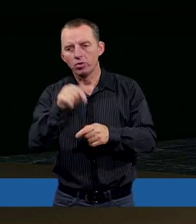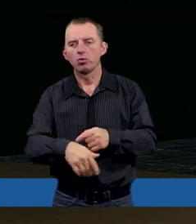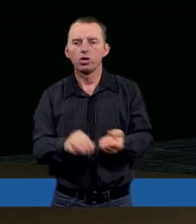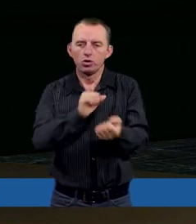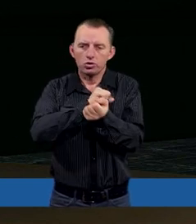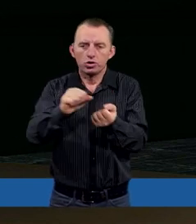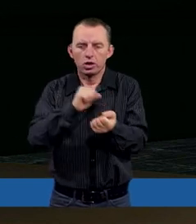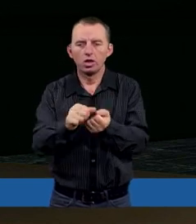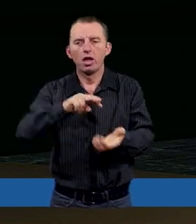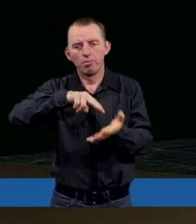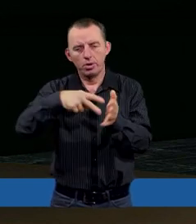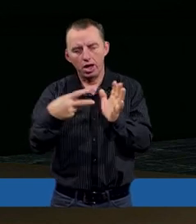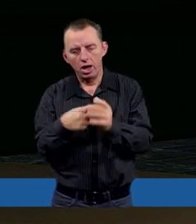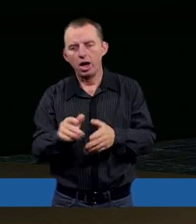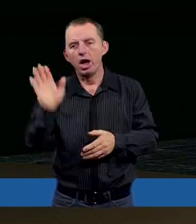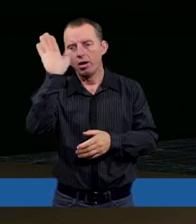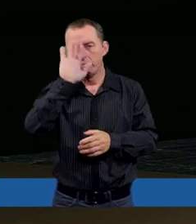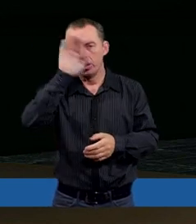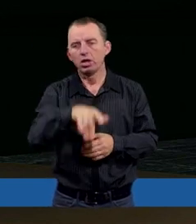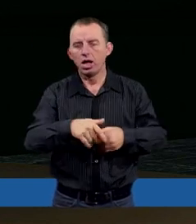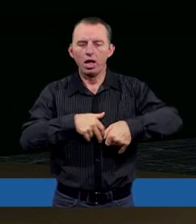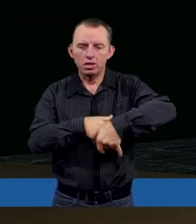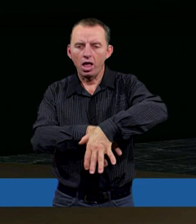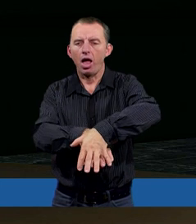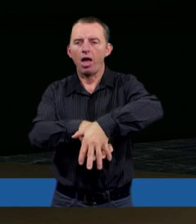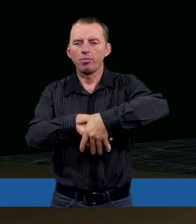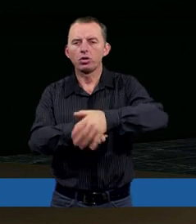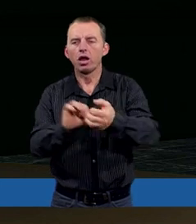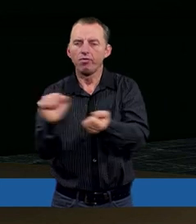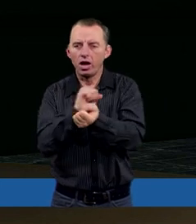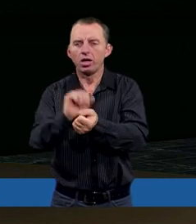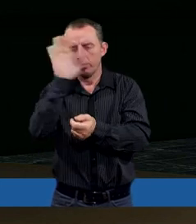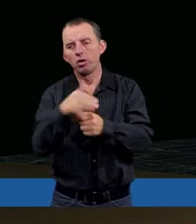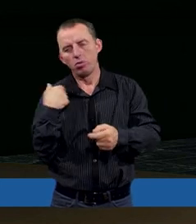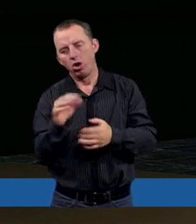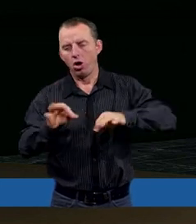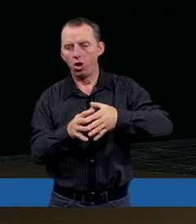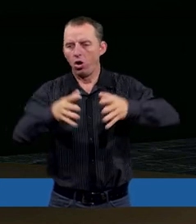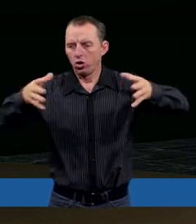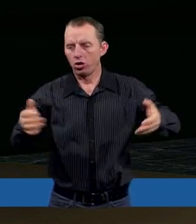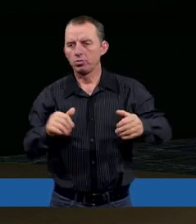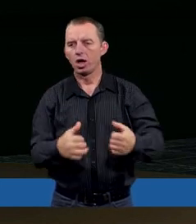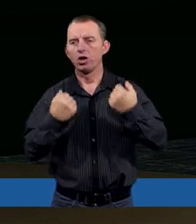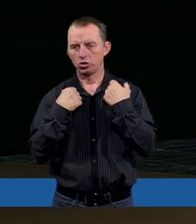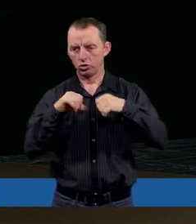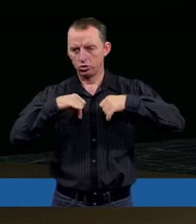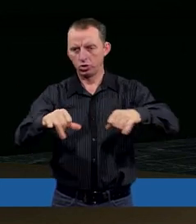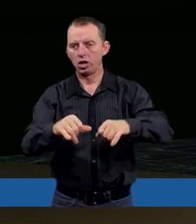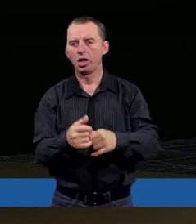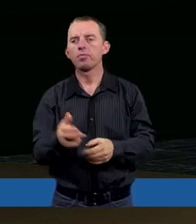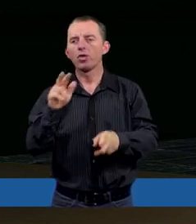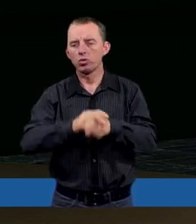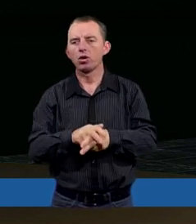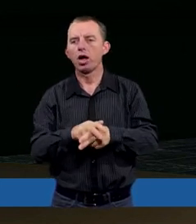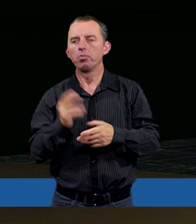zniweczyć Pan Boży. I tutaj ta demonstracja była ogromna i silna. Z jednej strony słuszna kara, z drugiej strony też jakaś taka